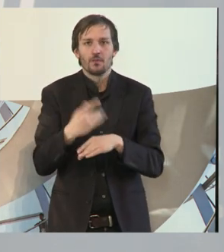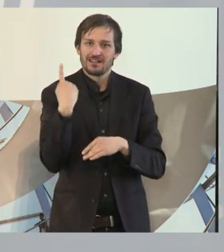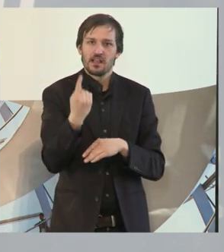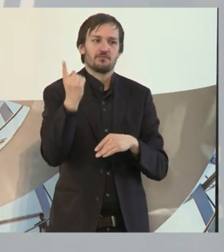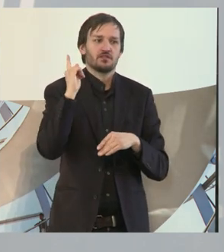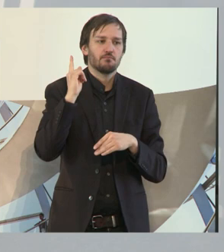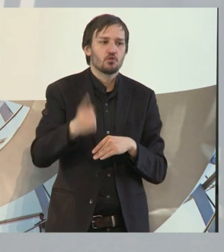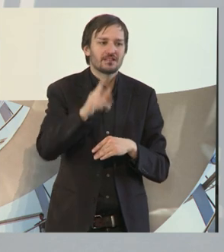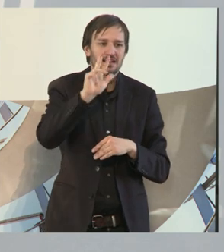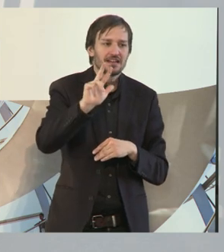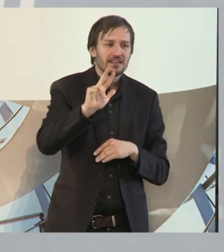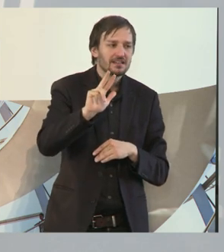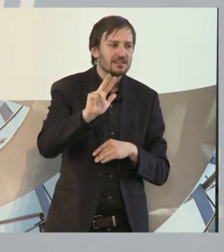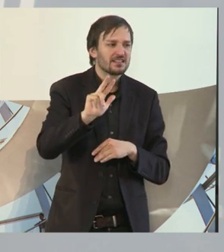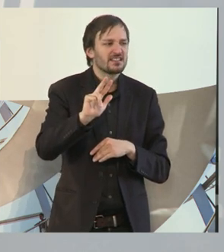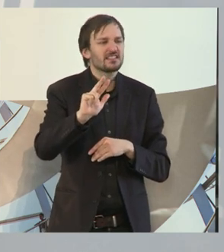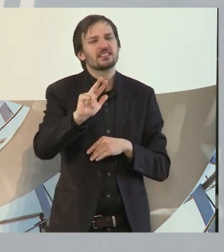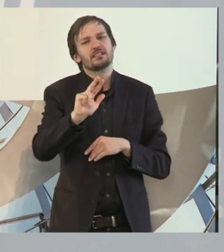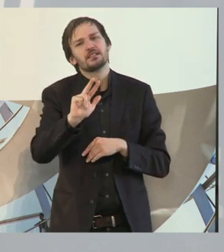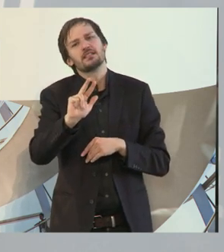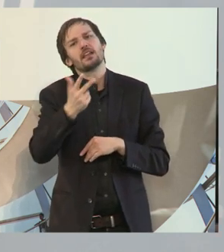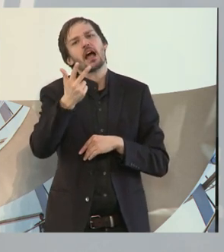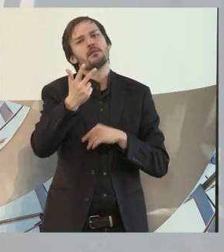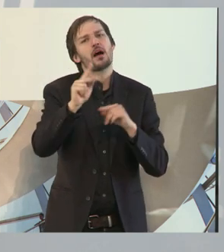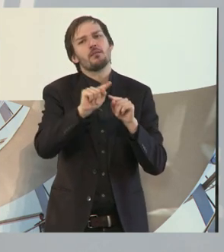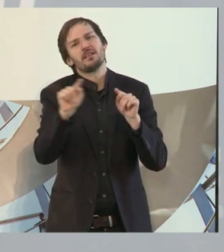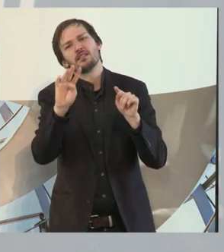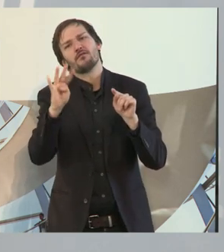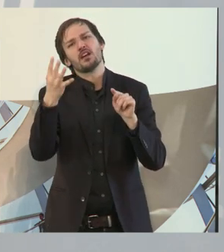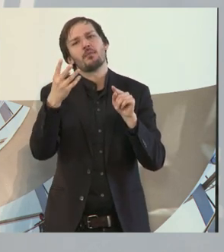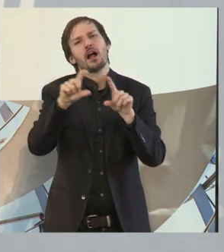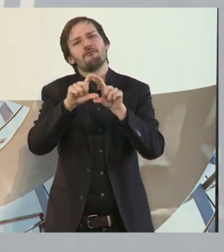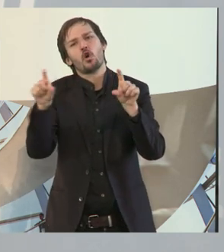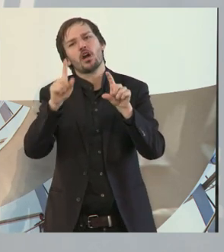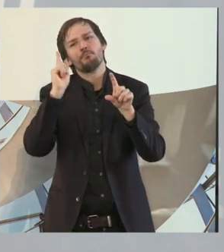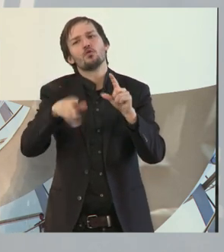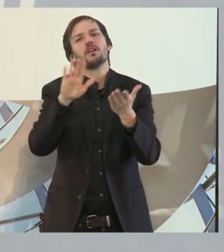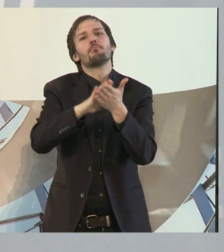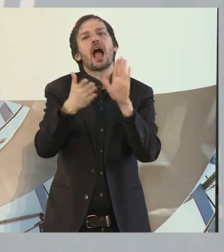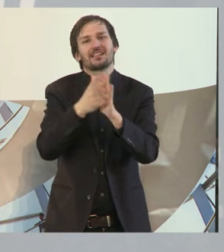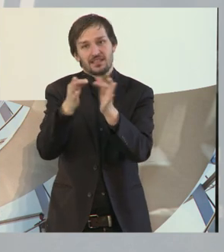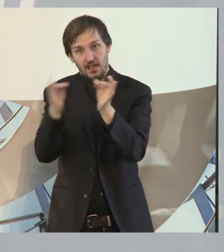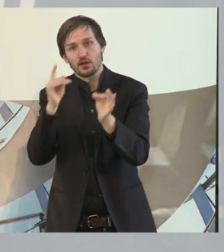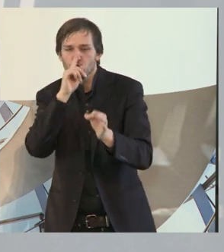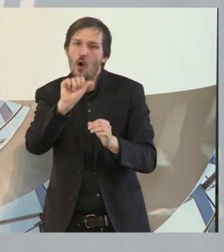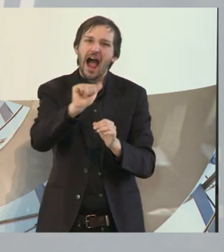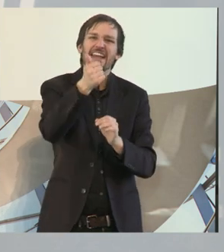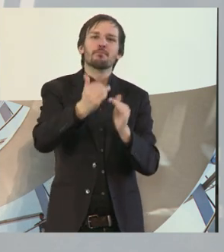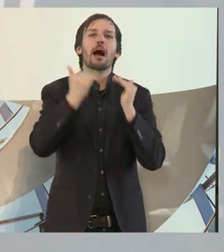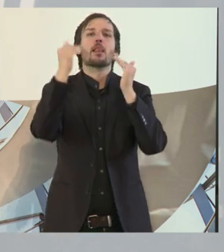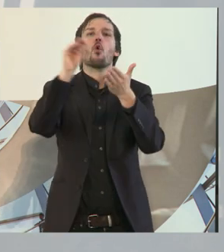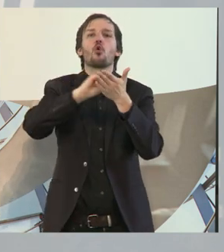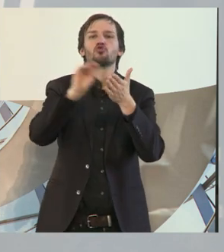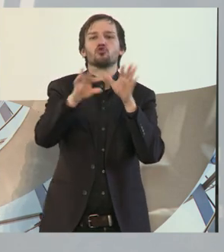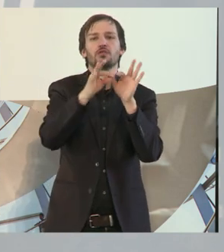vier Praxistage während ihres Studiums in der Woche absolvieren und haben nur einen einzigen Hochschultag, an dem sie